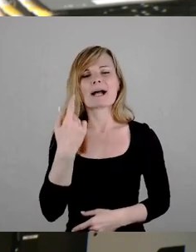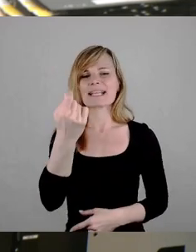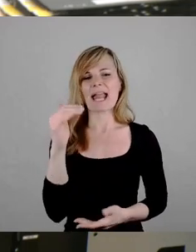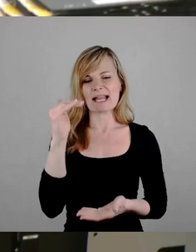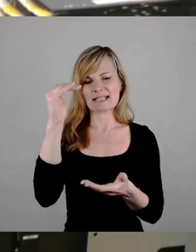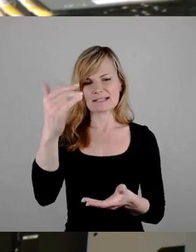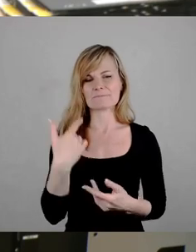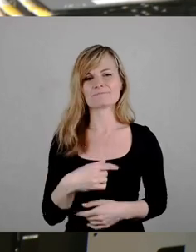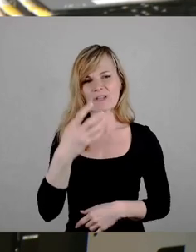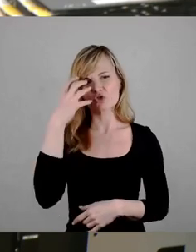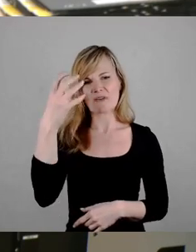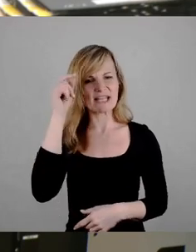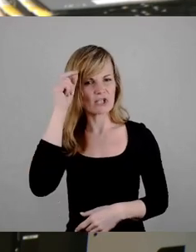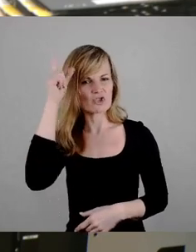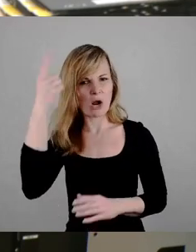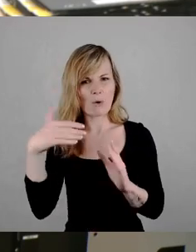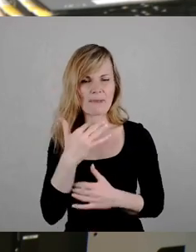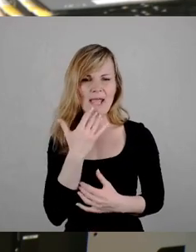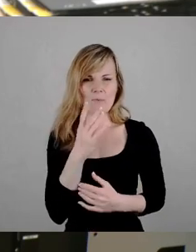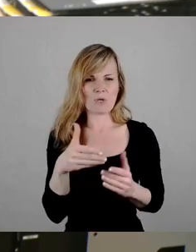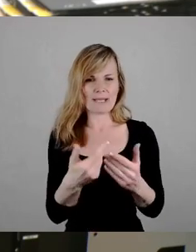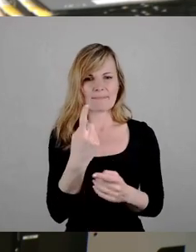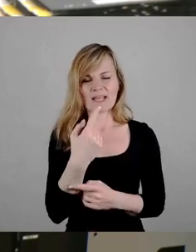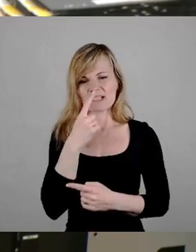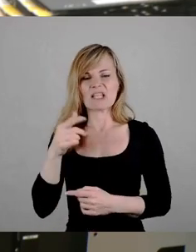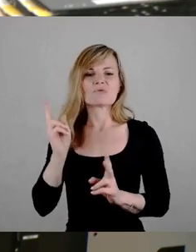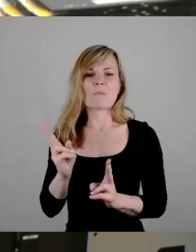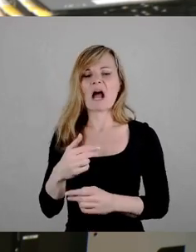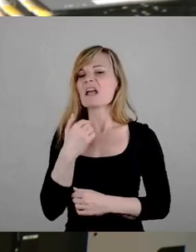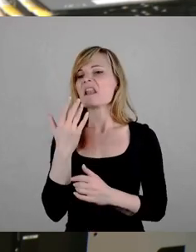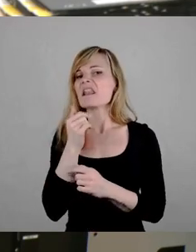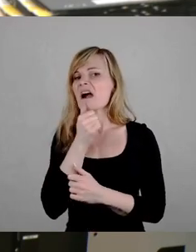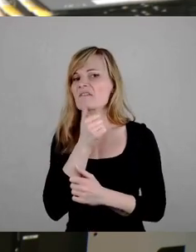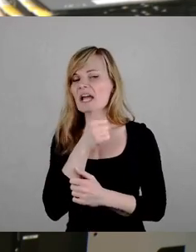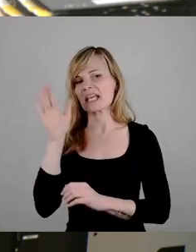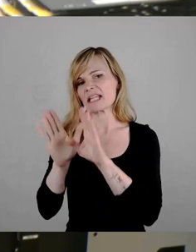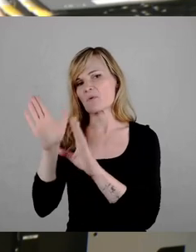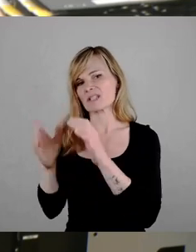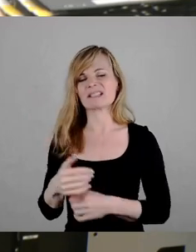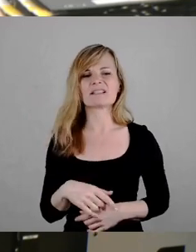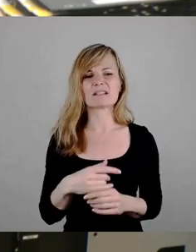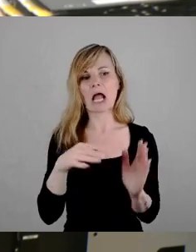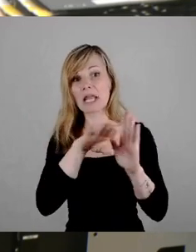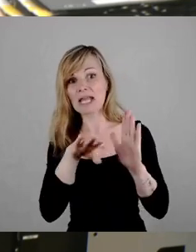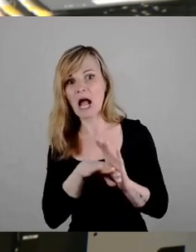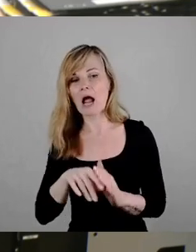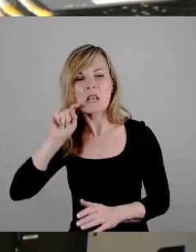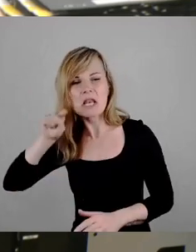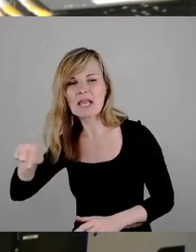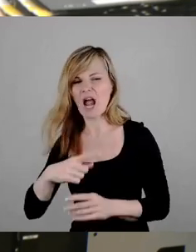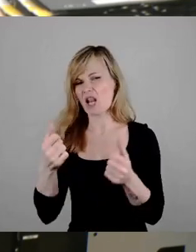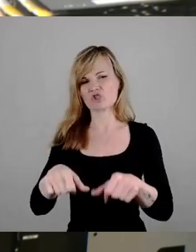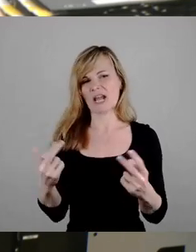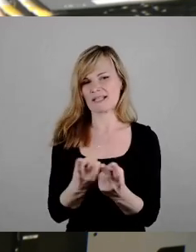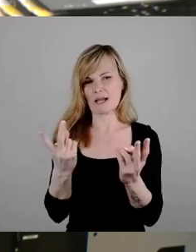Schlau mehr Mühe als bei dieser schnöden Demokratie. Legal, illegal, scheißegal, weiß doch eh jeder, dass